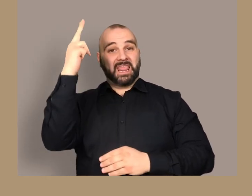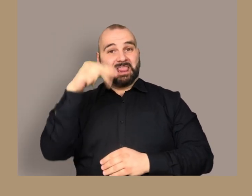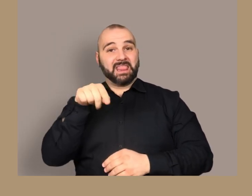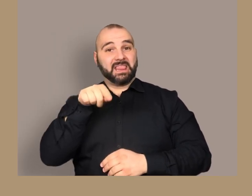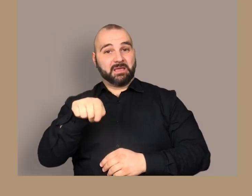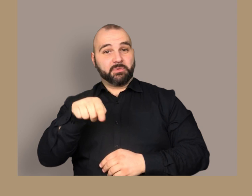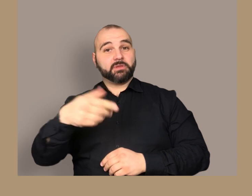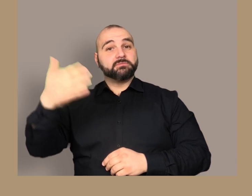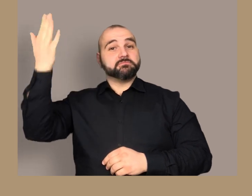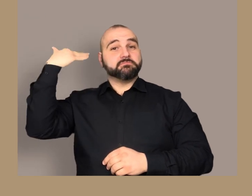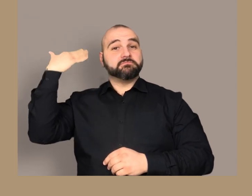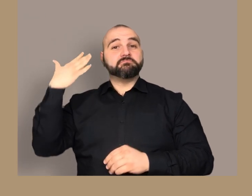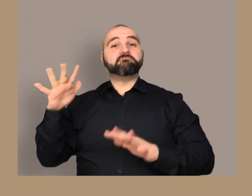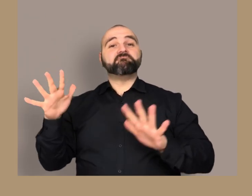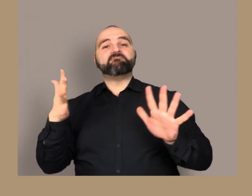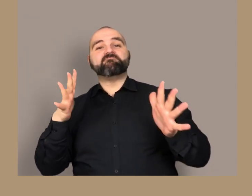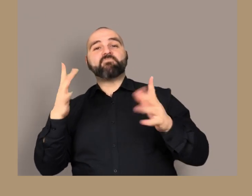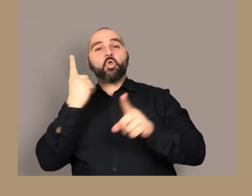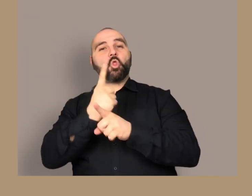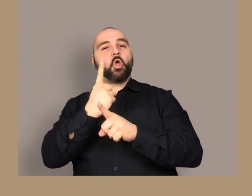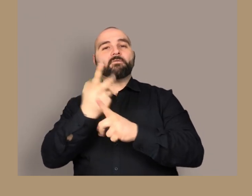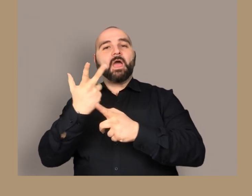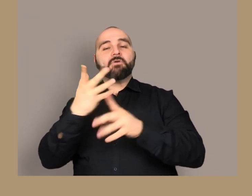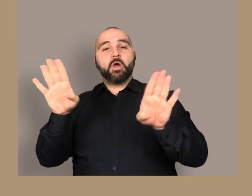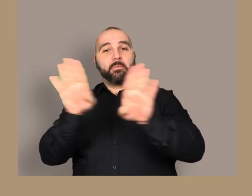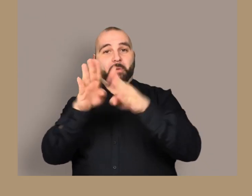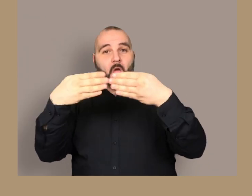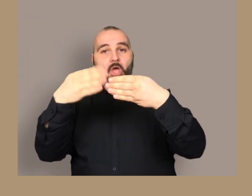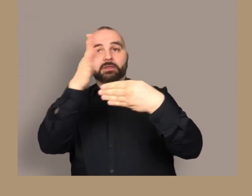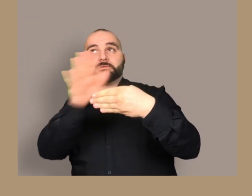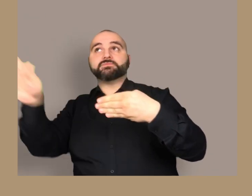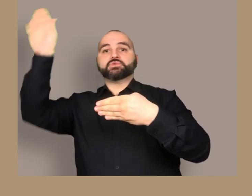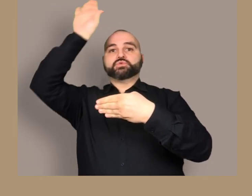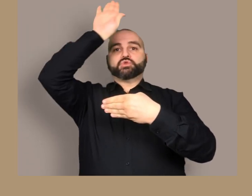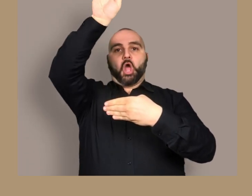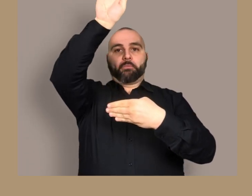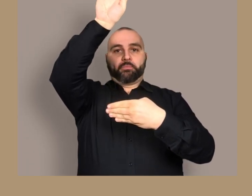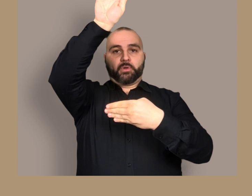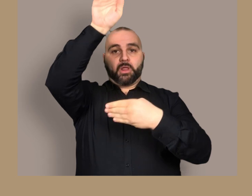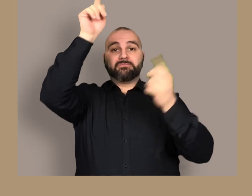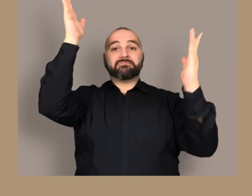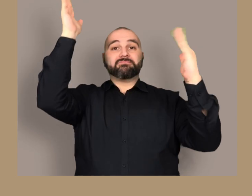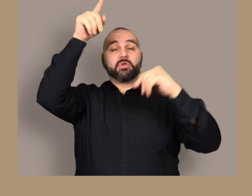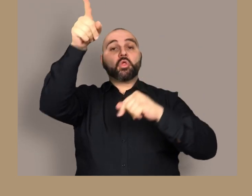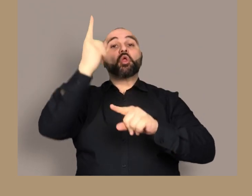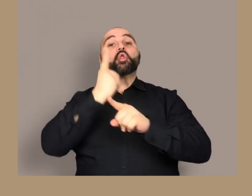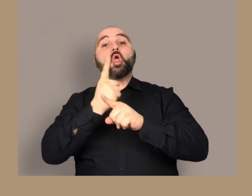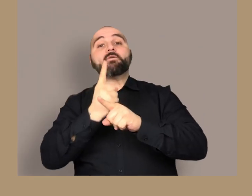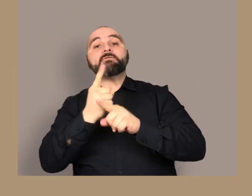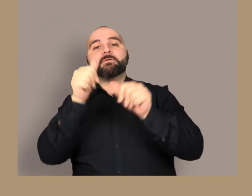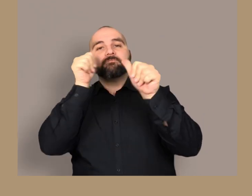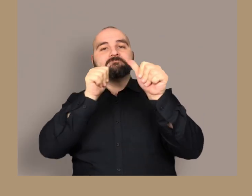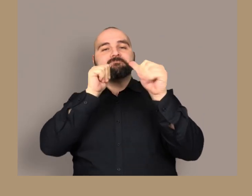doveva simulare un rilievo in bronzo come confermano le diverse tonalità di colore e seppia utilizzato per